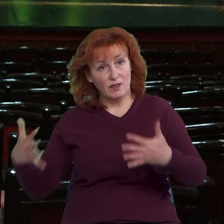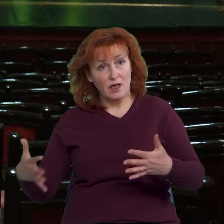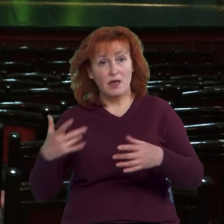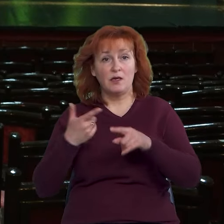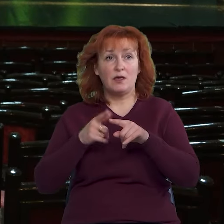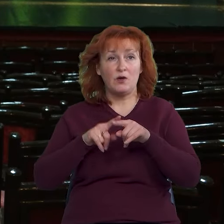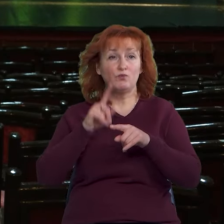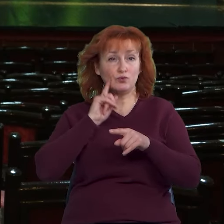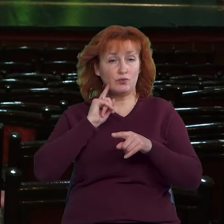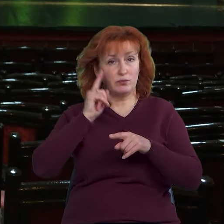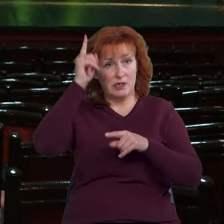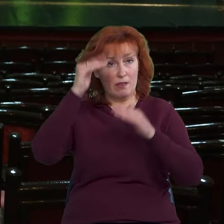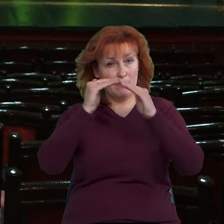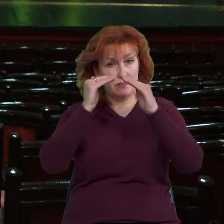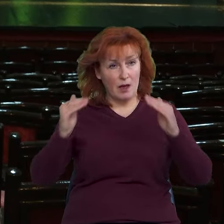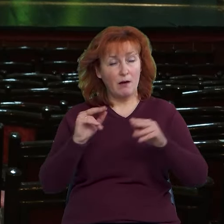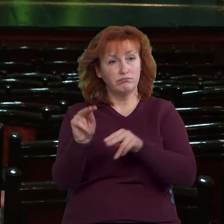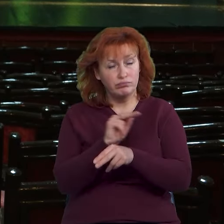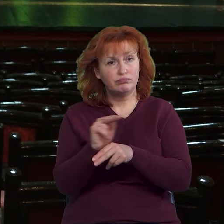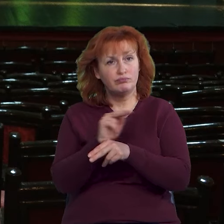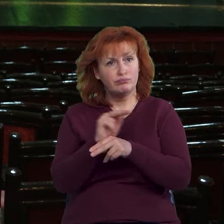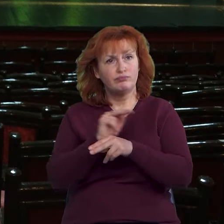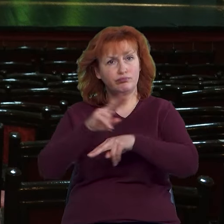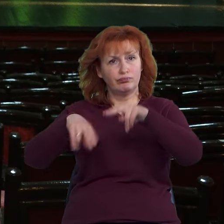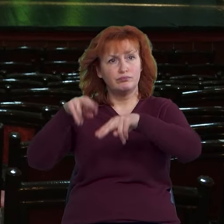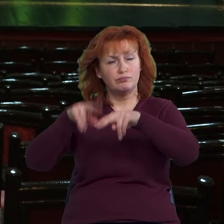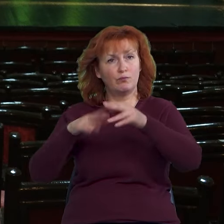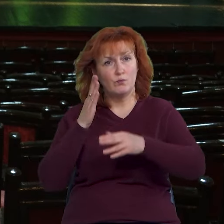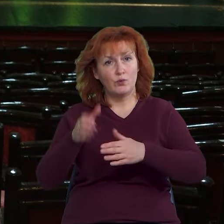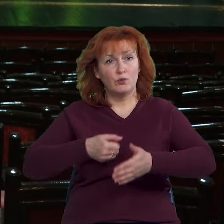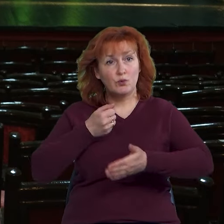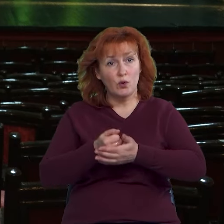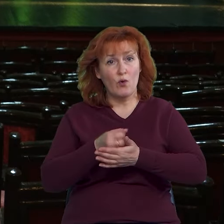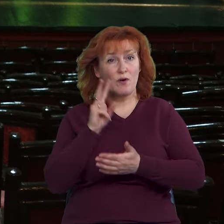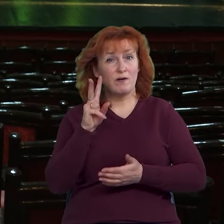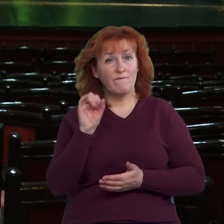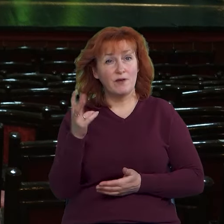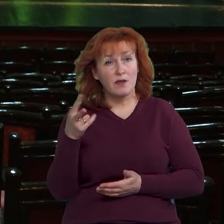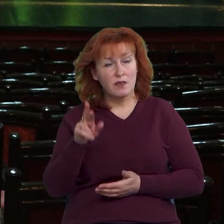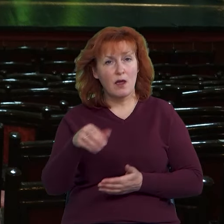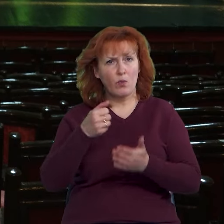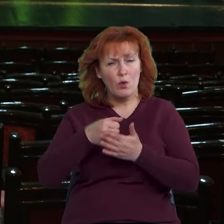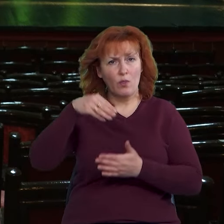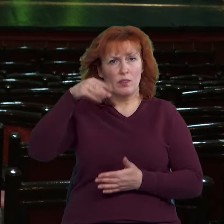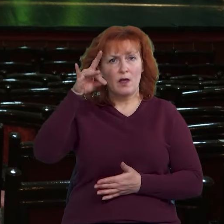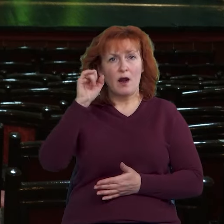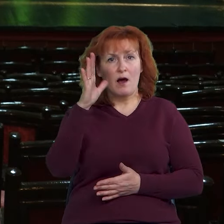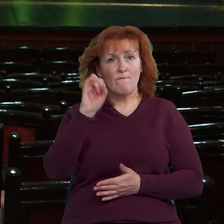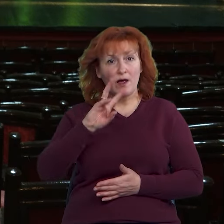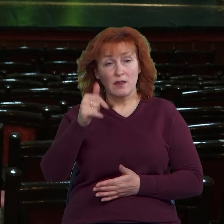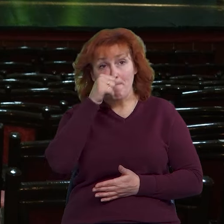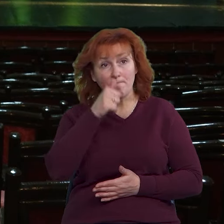даху. Там робота, мабуть, триватиме ще до квітня-травня місяця, бо там ще багато роботи.